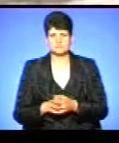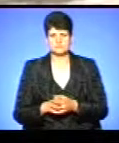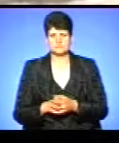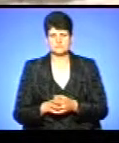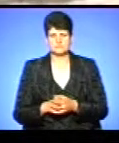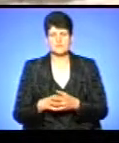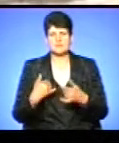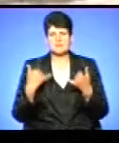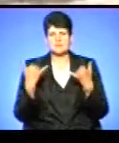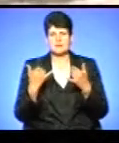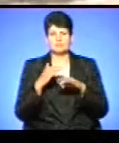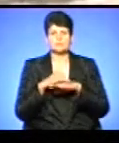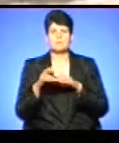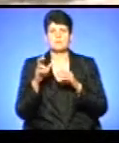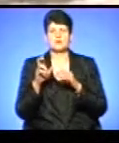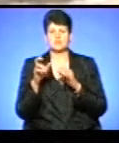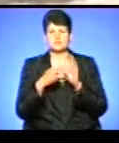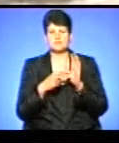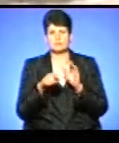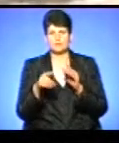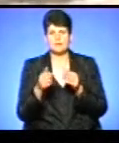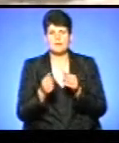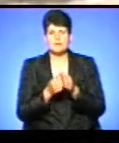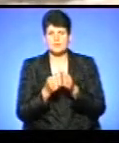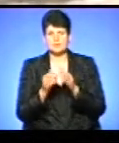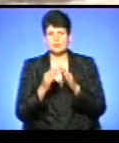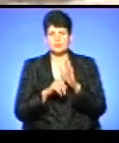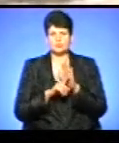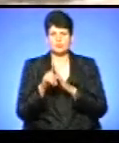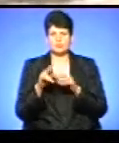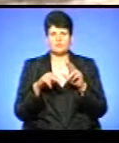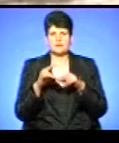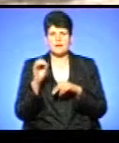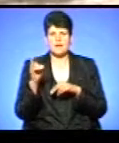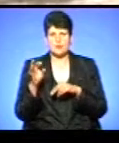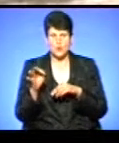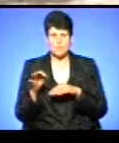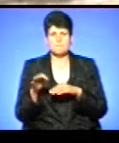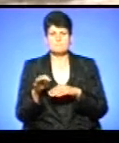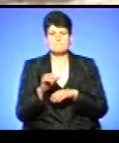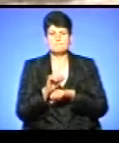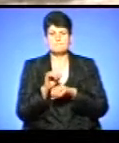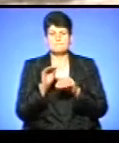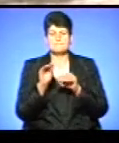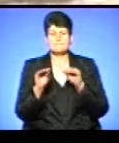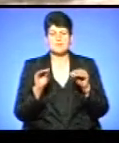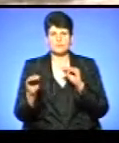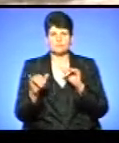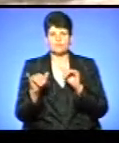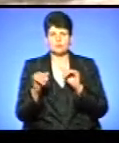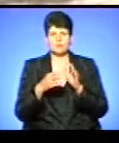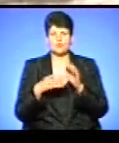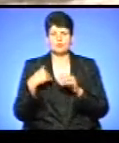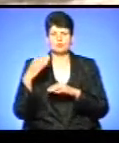Ми зараз на Бережанській, 7. Тут біля будинку розпочали будівництво екопарковки. За цю екопарковку ще в суботу проголосувало 75